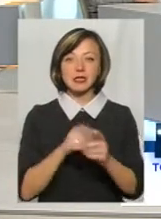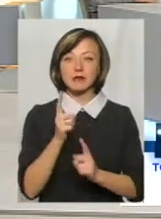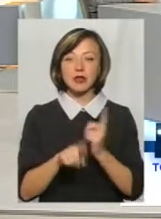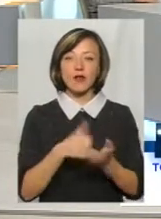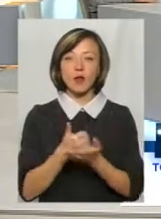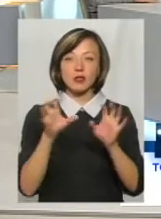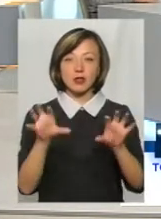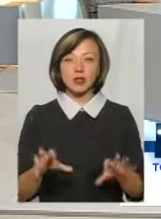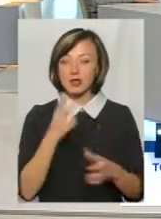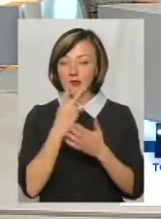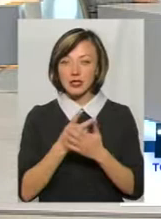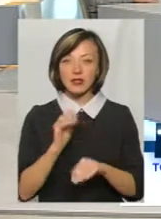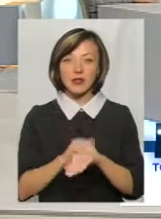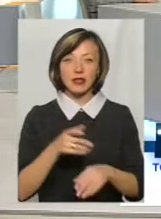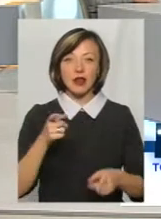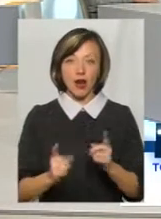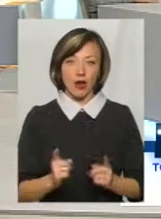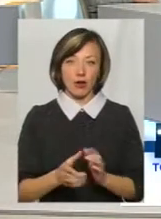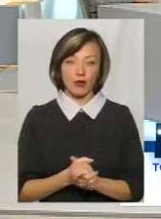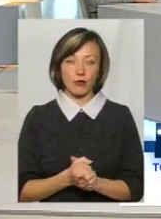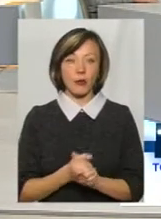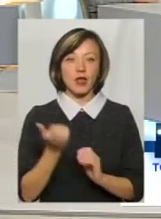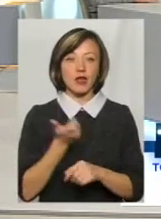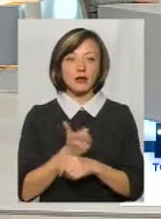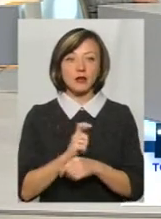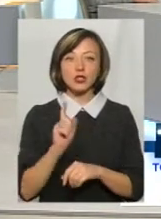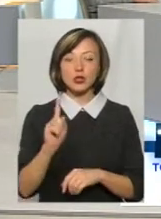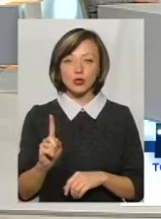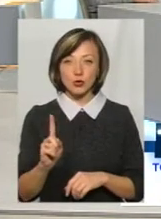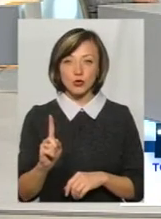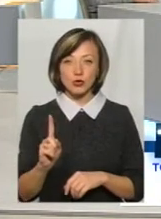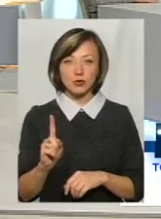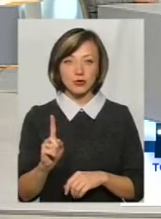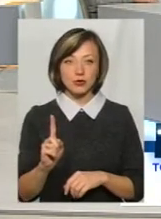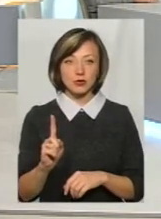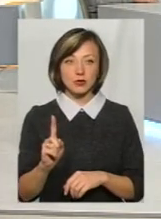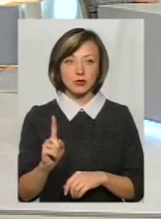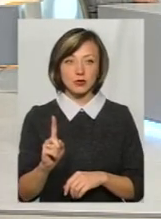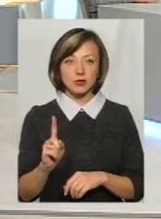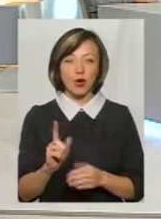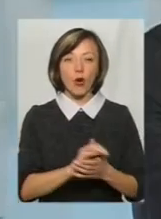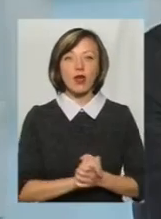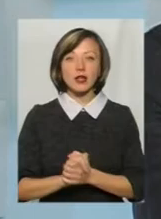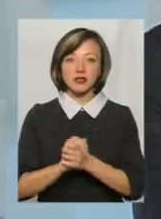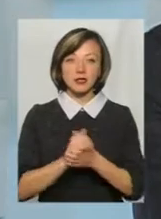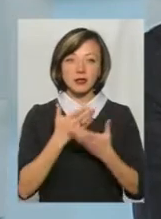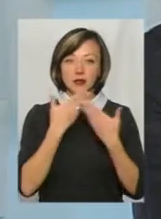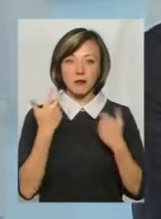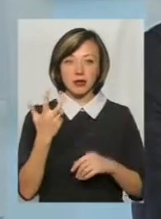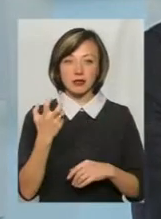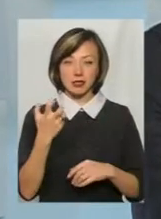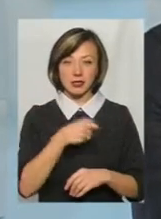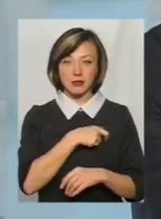Треба просто реально дивитись на факти. Але що є коаліція? В коаліції немає 300 депутатів.